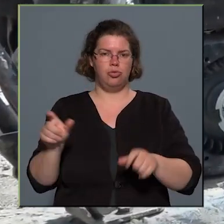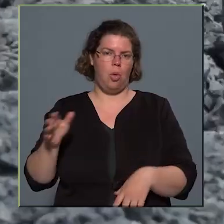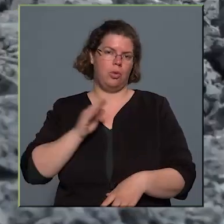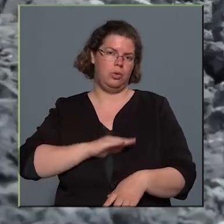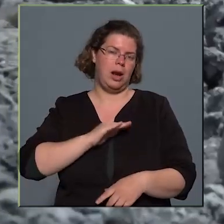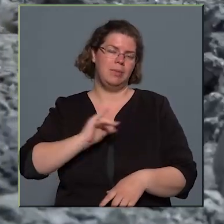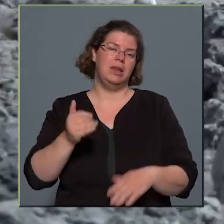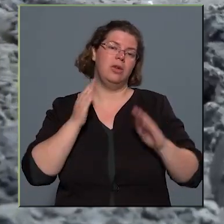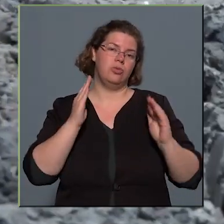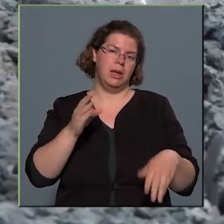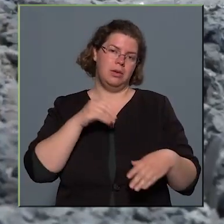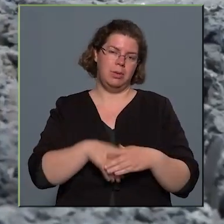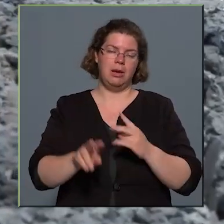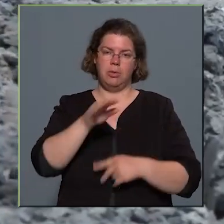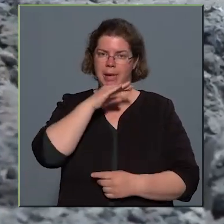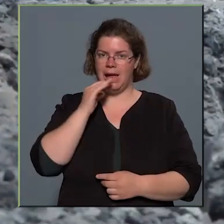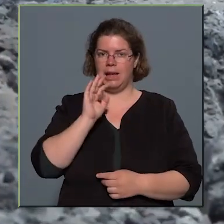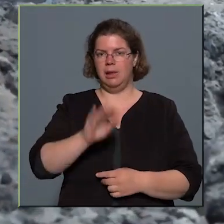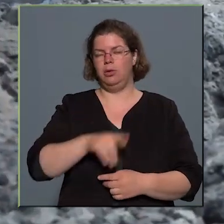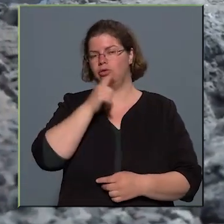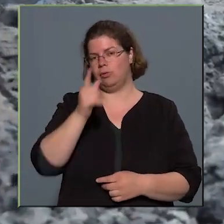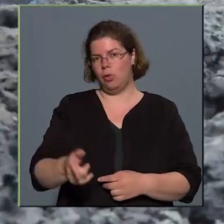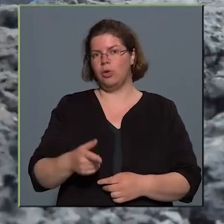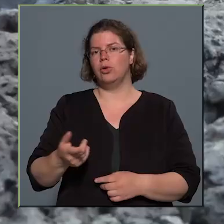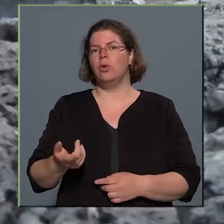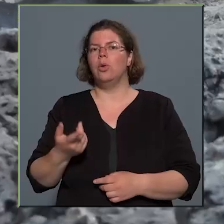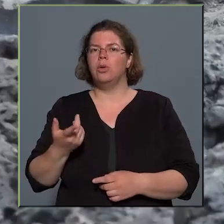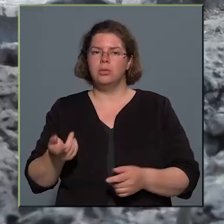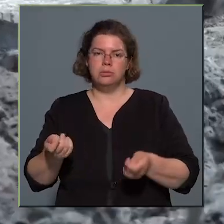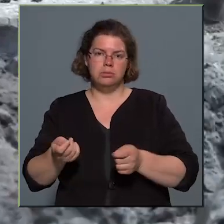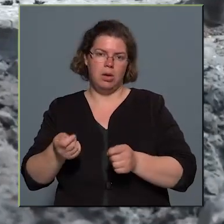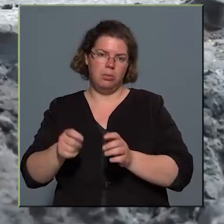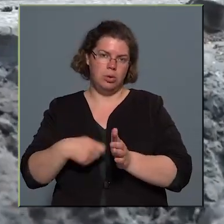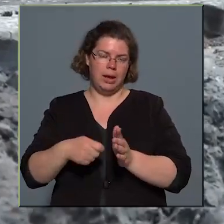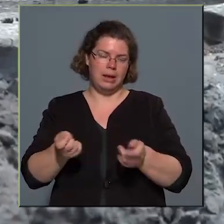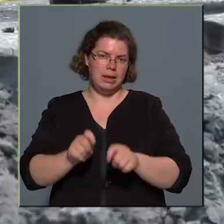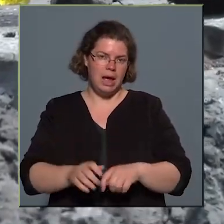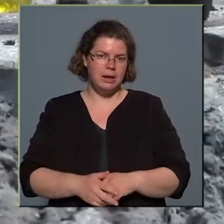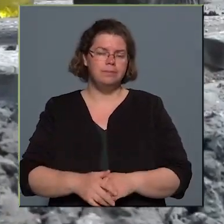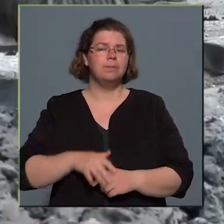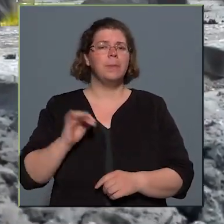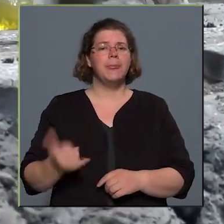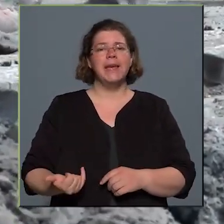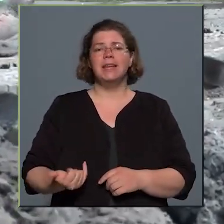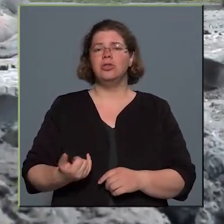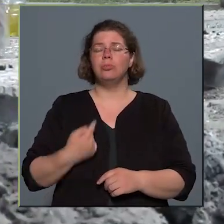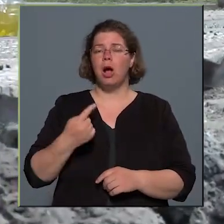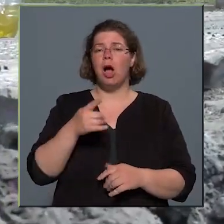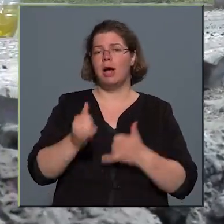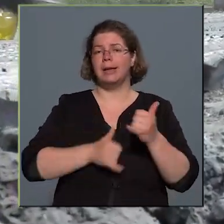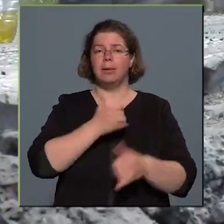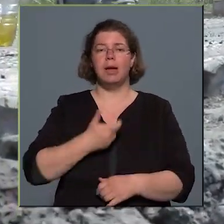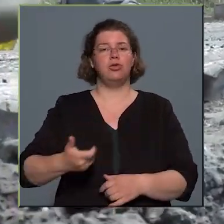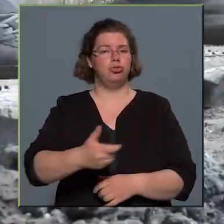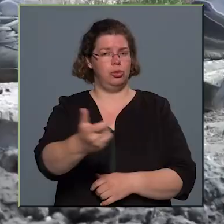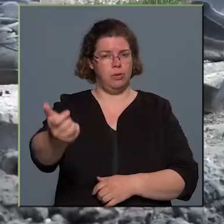bízunk benne, hogy a megelégedésükre fogjuk tudni zárni ezt a projektet. Egyeként pedig maga a kerékpáros útvonalaknak